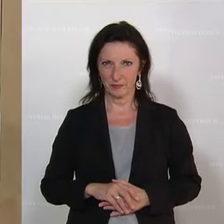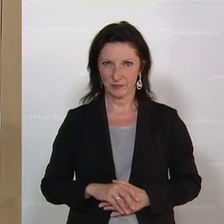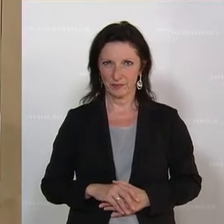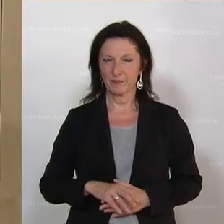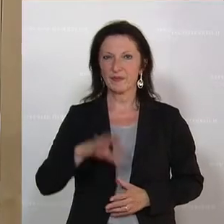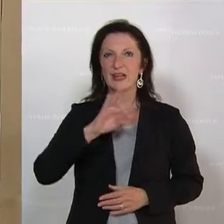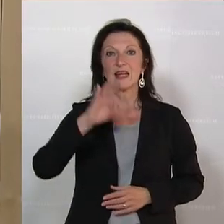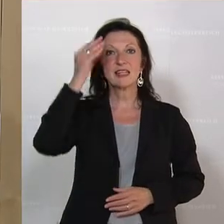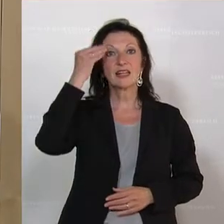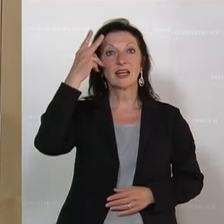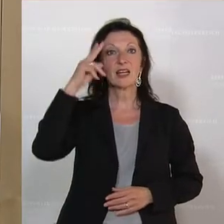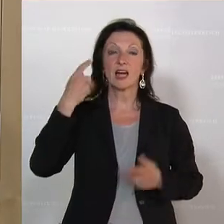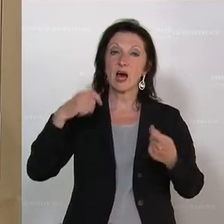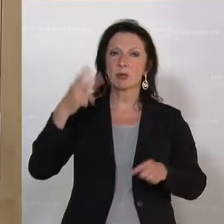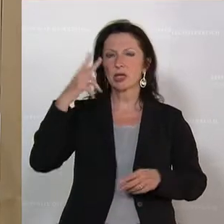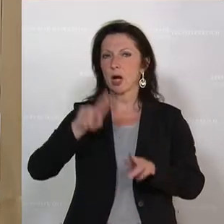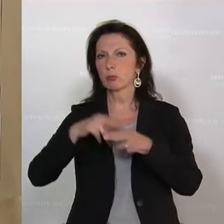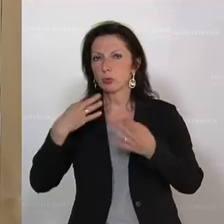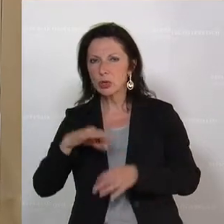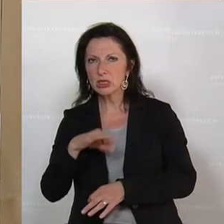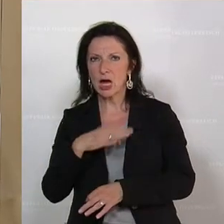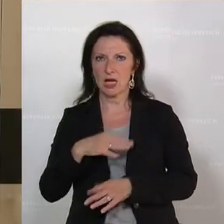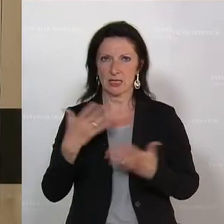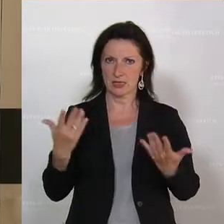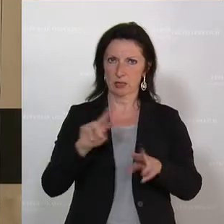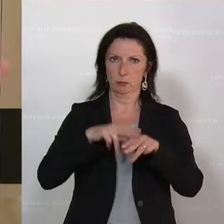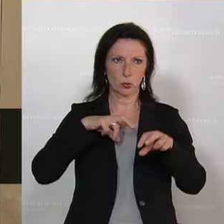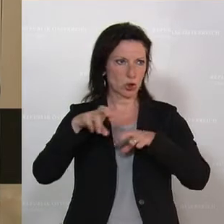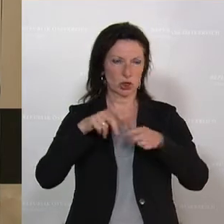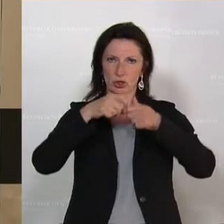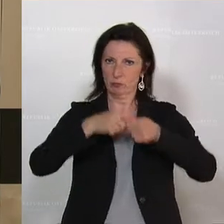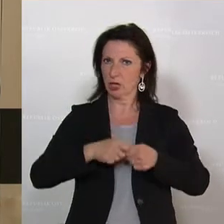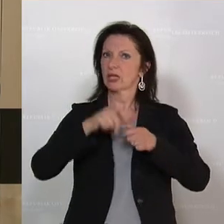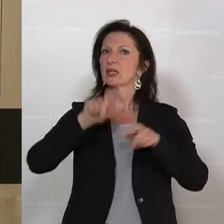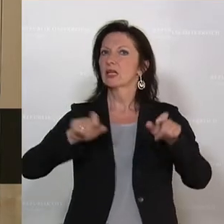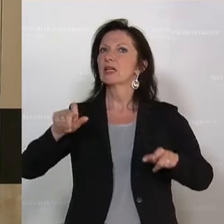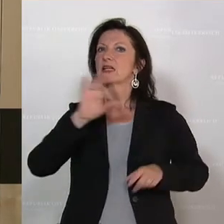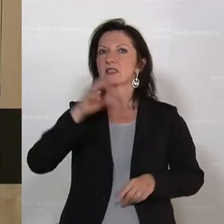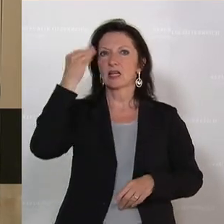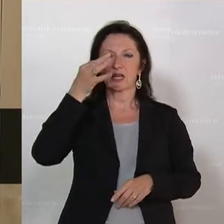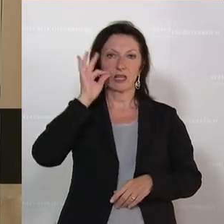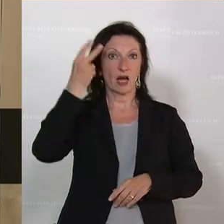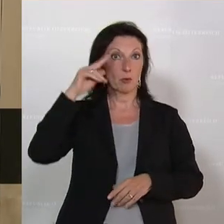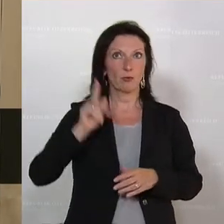Sehr geehrter Herr Präsident, Herr Bundeskanzler, werte Mitglieder der Bundesregierung, meine sehr verehrten Damen und Herren, hohes Haus.